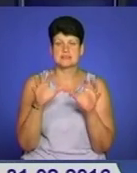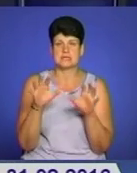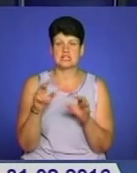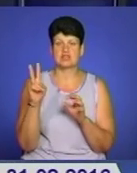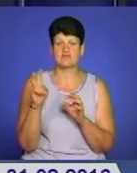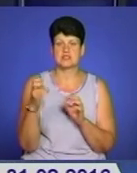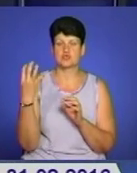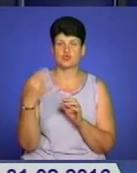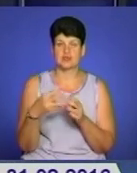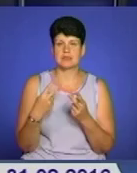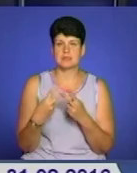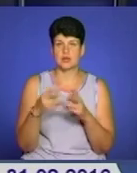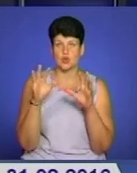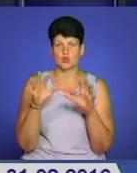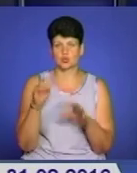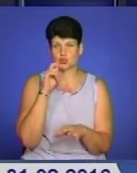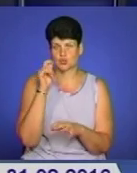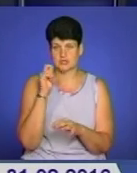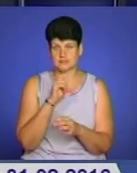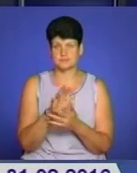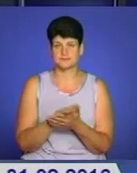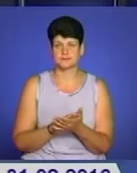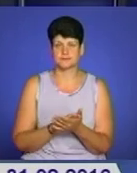240 Кримінального кодексу України. Триває слідство.